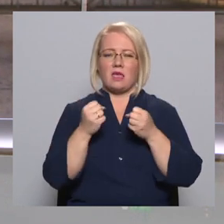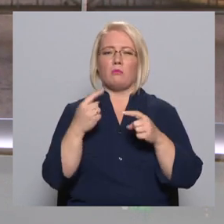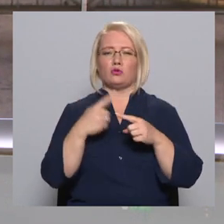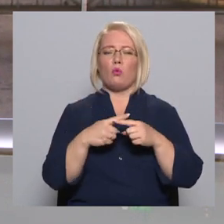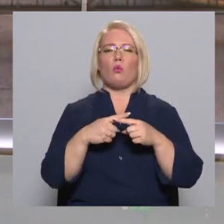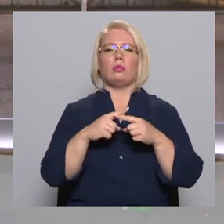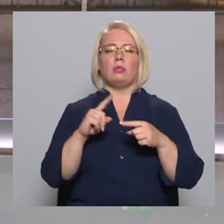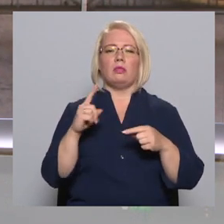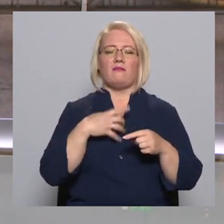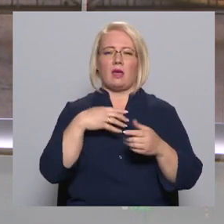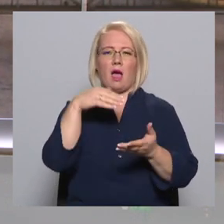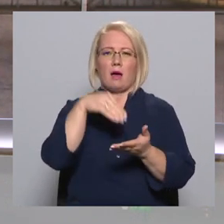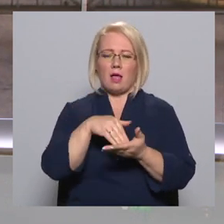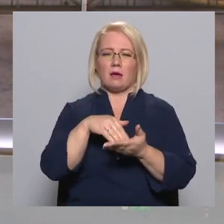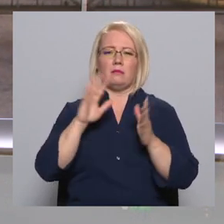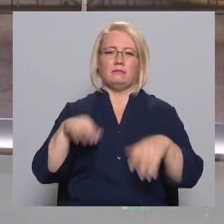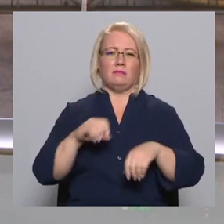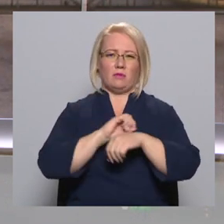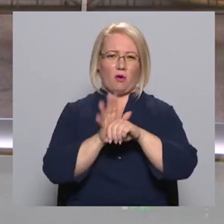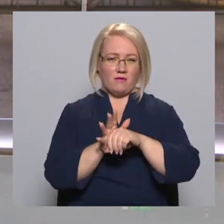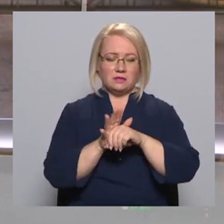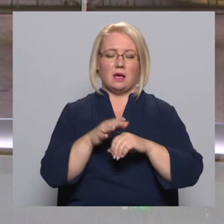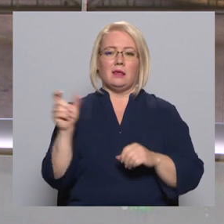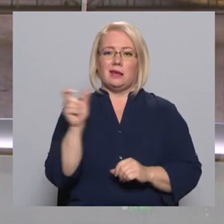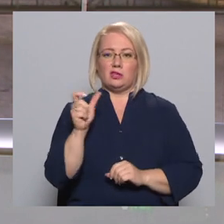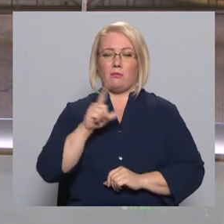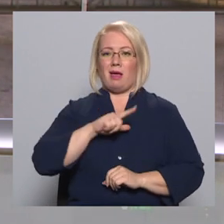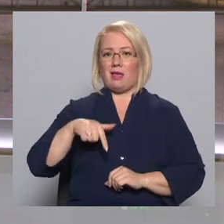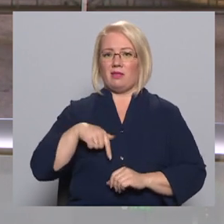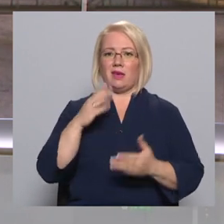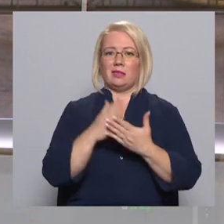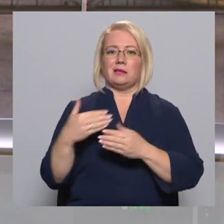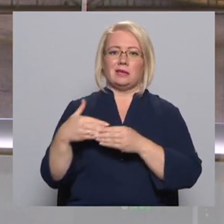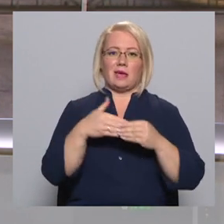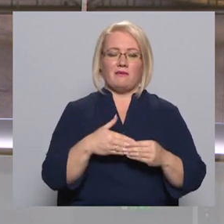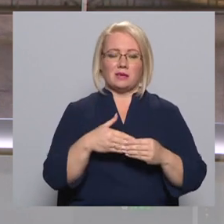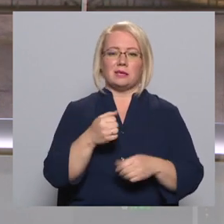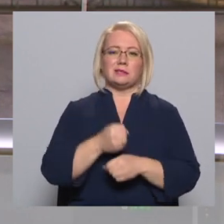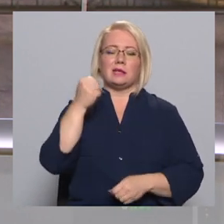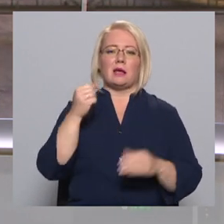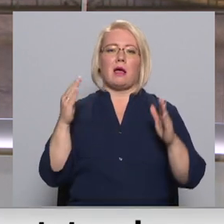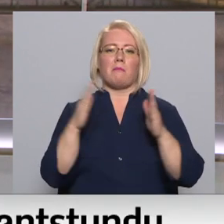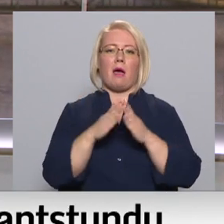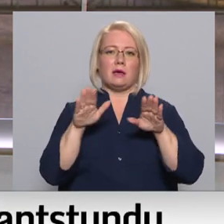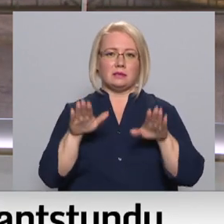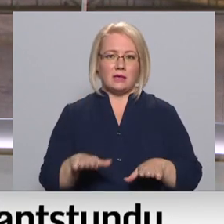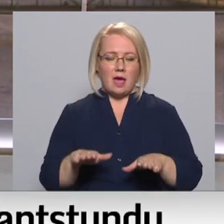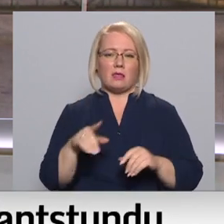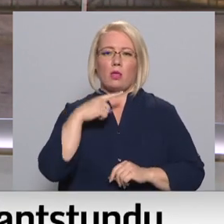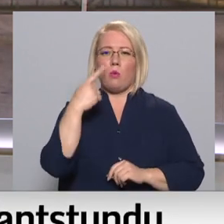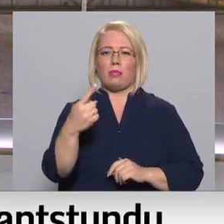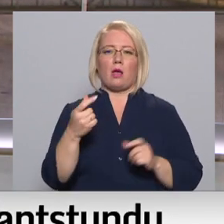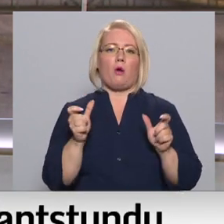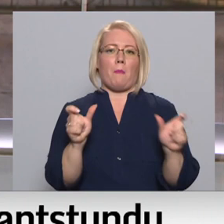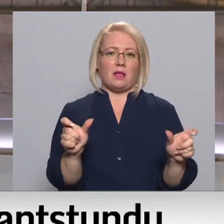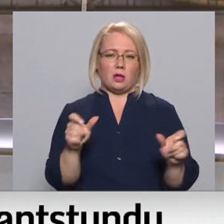jāapstājas, lai apstādinātu vīrusu. Tādēļ jau drīzumā Latvijā tiks ieviesta stingra mājasēde, noteikta komandantstunda